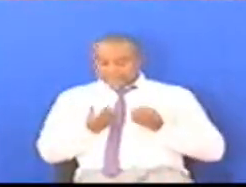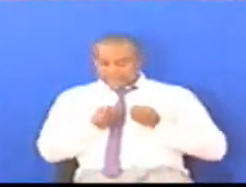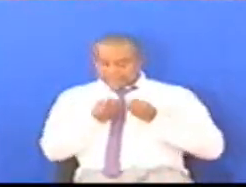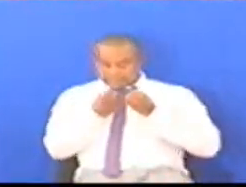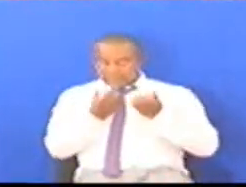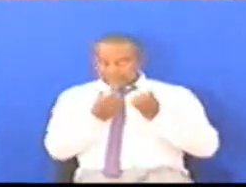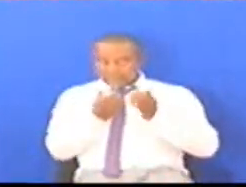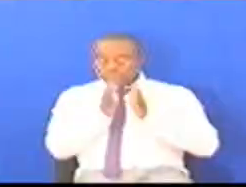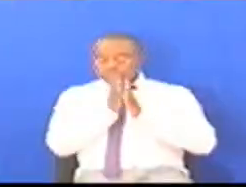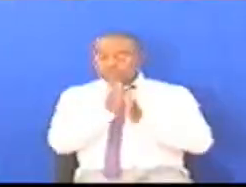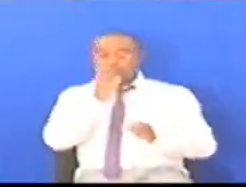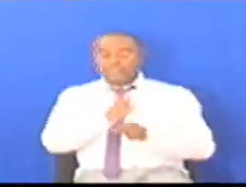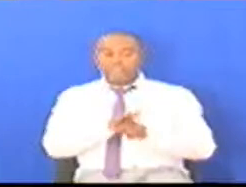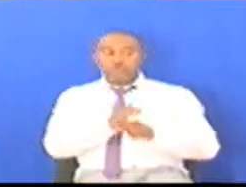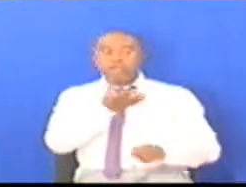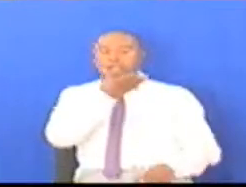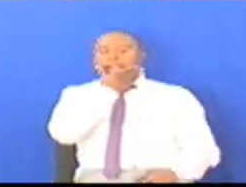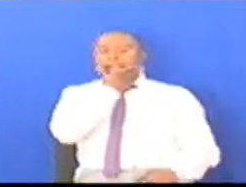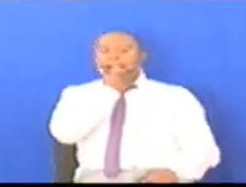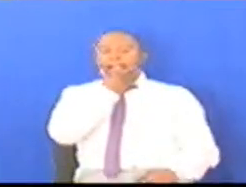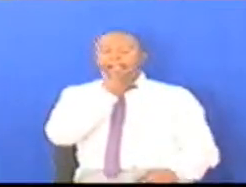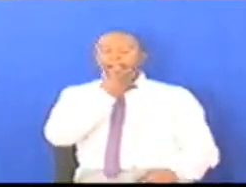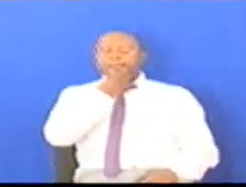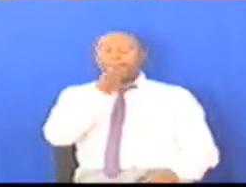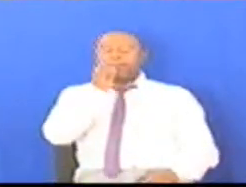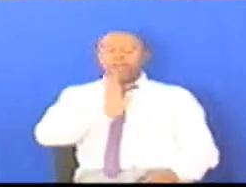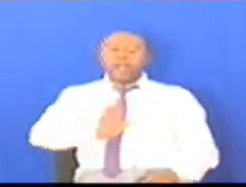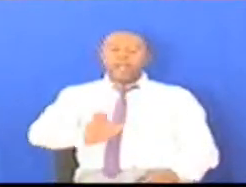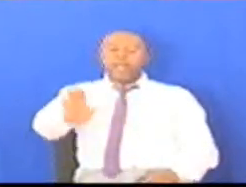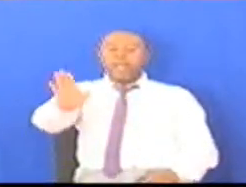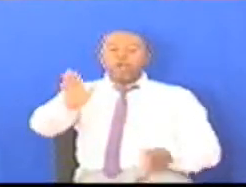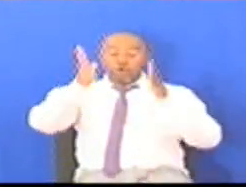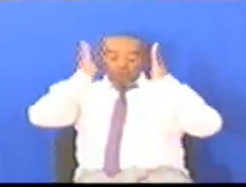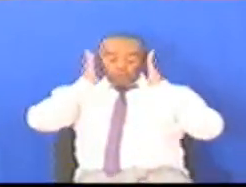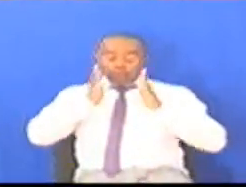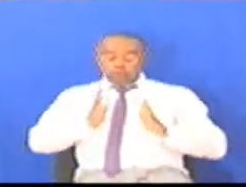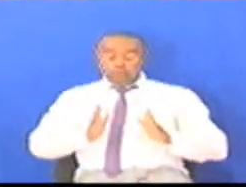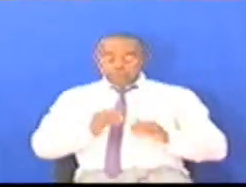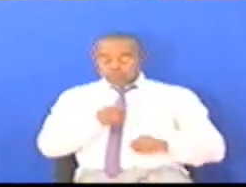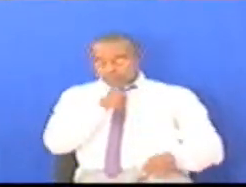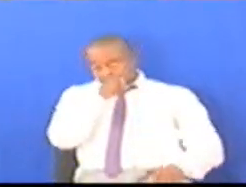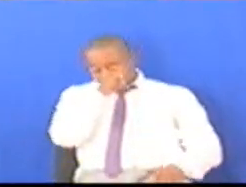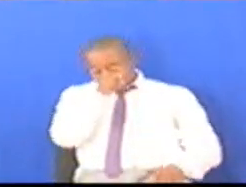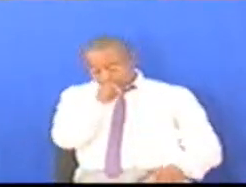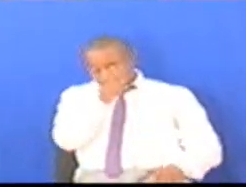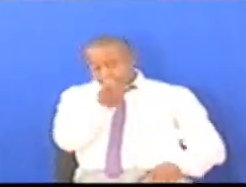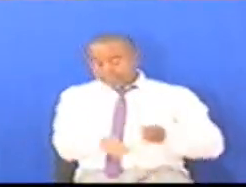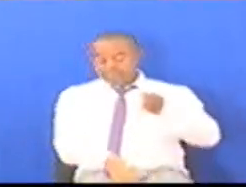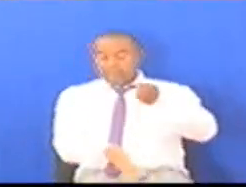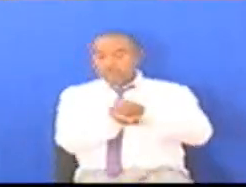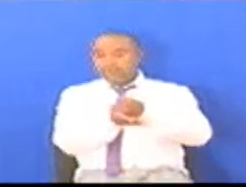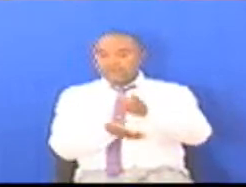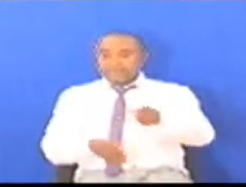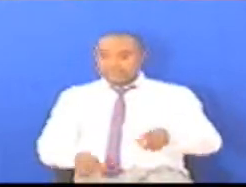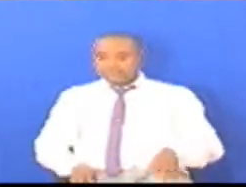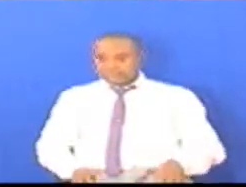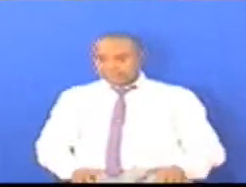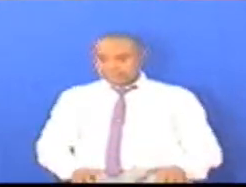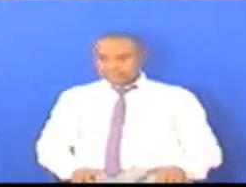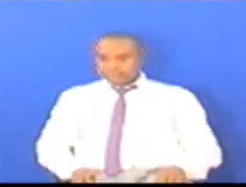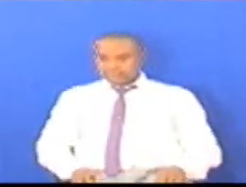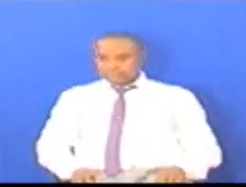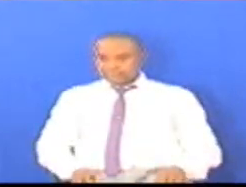Mwishmiwa Dr. John Pombe Magufuri Raisu yetu Wajamuri ya mungano Wa Tanzania Kwa kweli